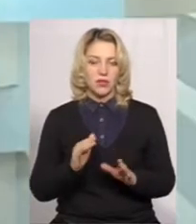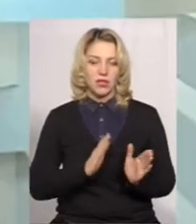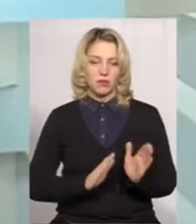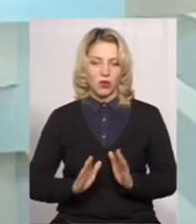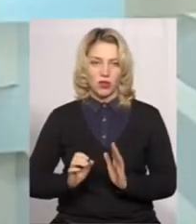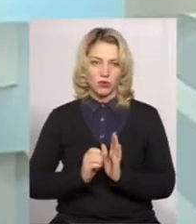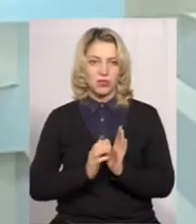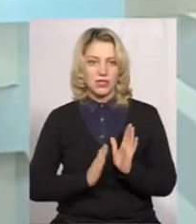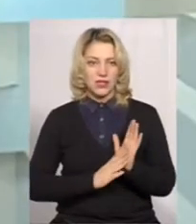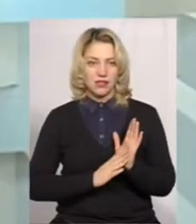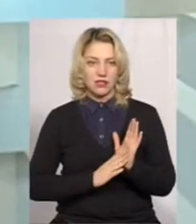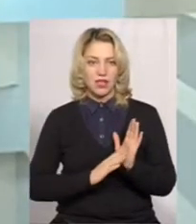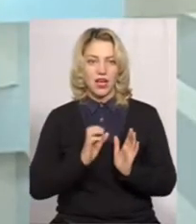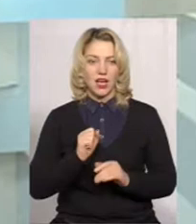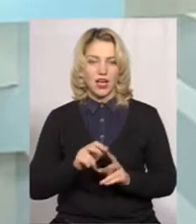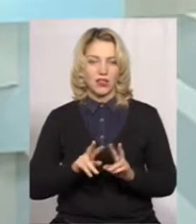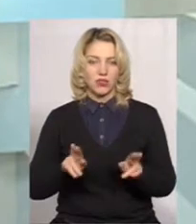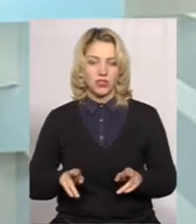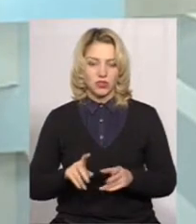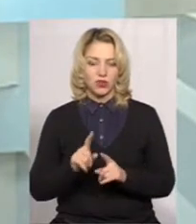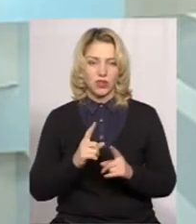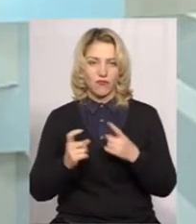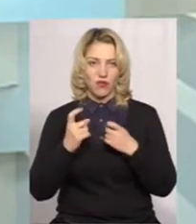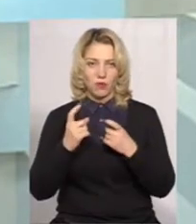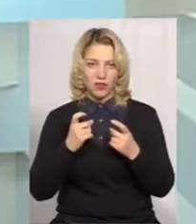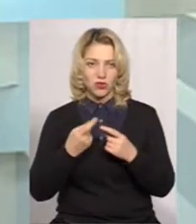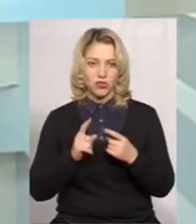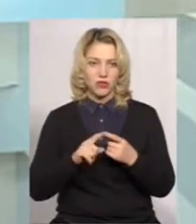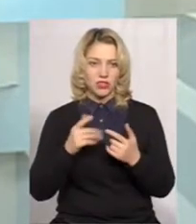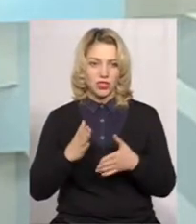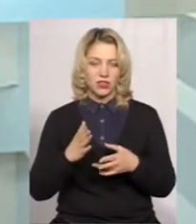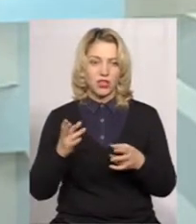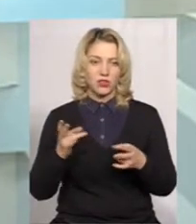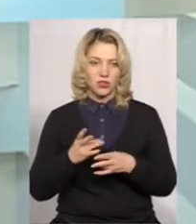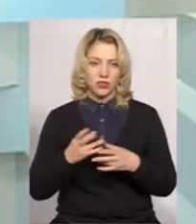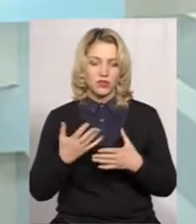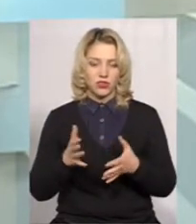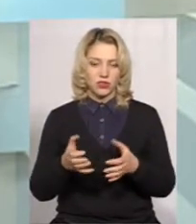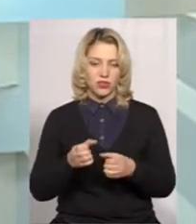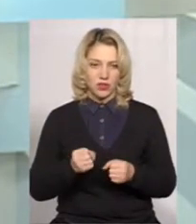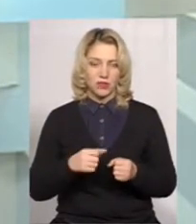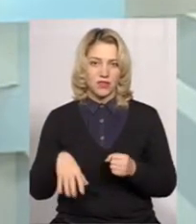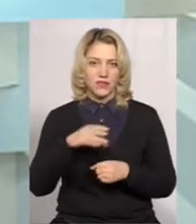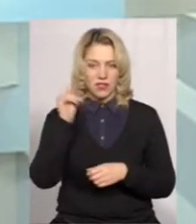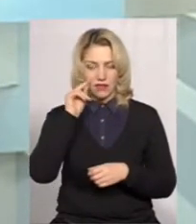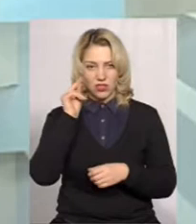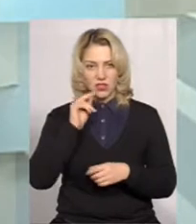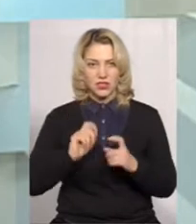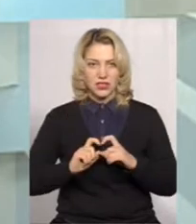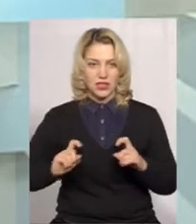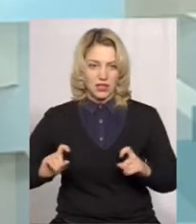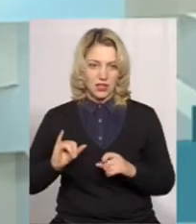порядком реєстрації. Ну, аналогічну інформацію вже традиційно у нас отримали всі навчальні заклади,